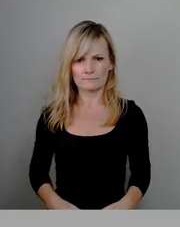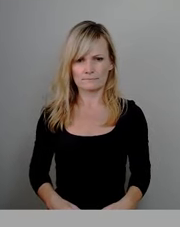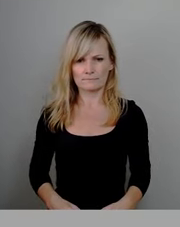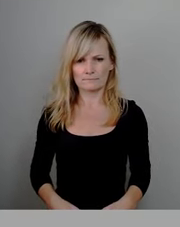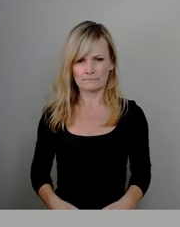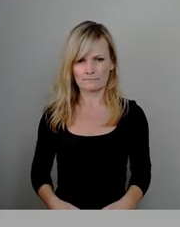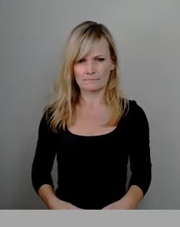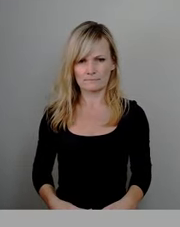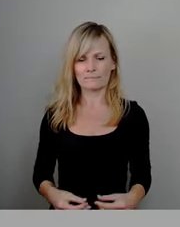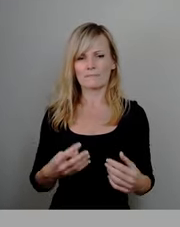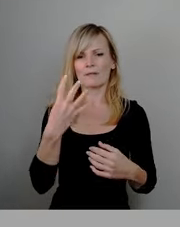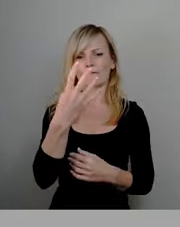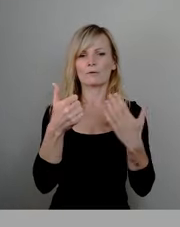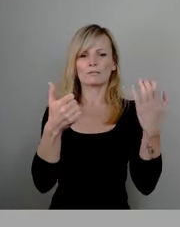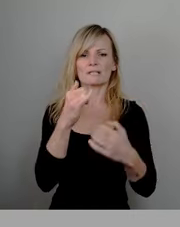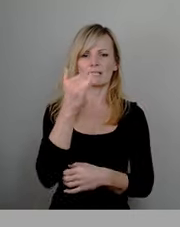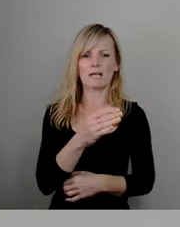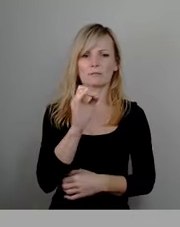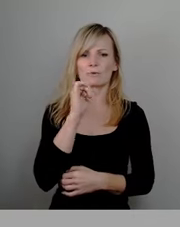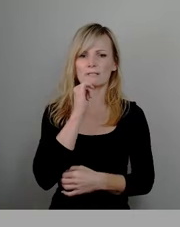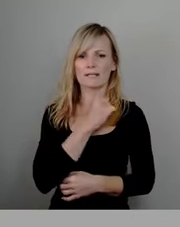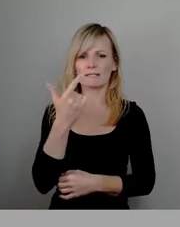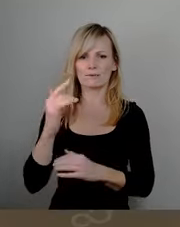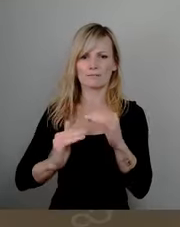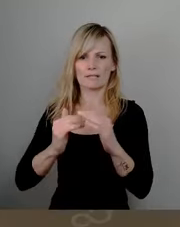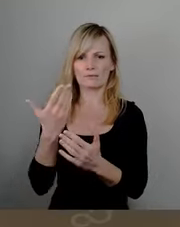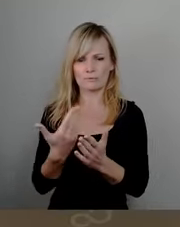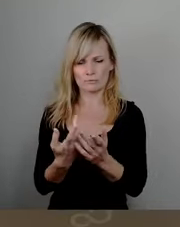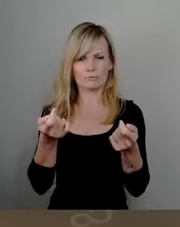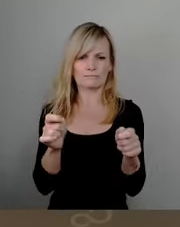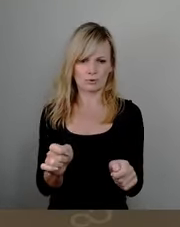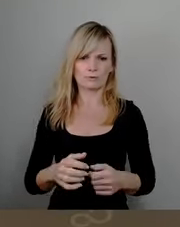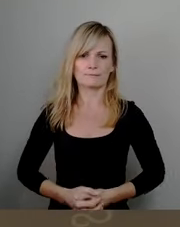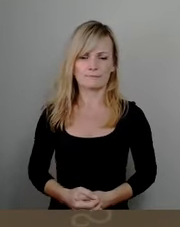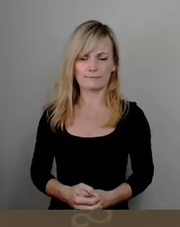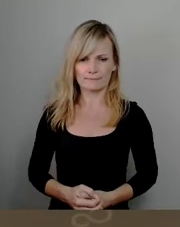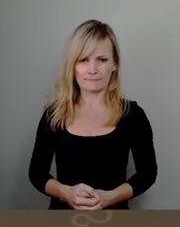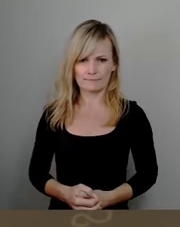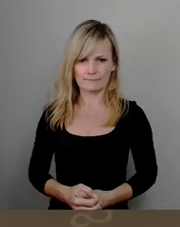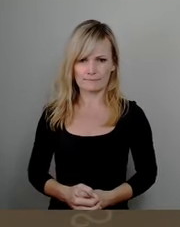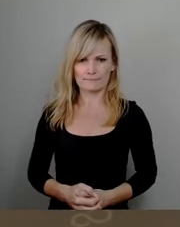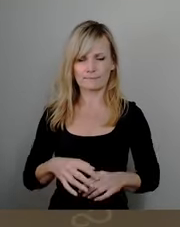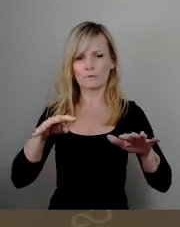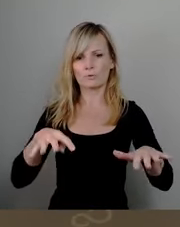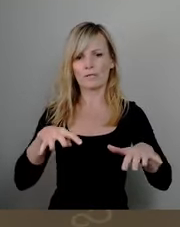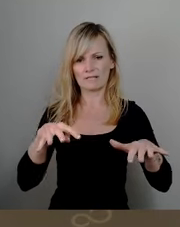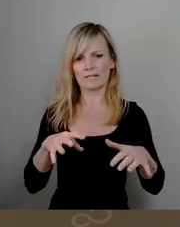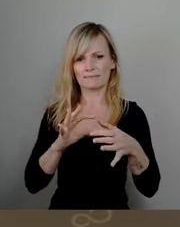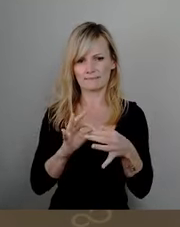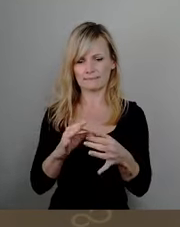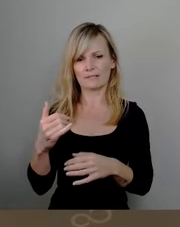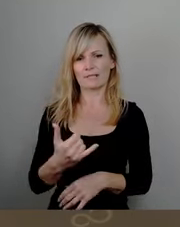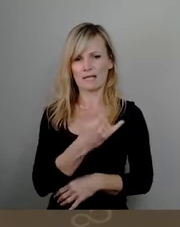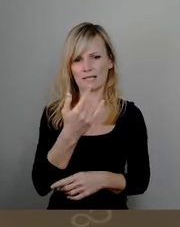65 Ja, 0, 9, 2 Enthaltungen so mehrheitlich beschlossen. Wir gehen weiter in Top 19. Jahresabschluss Eigenbetrieb